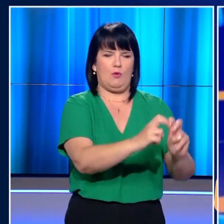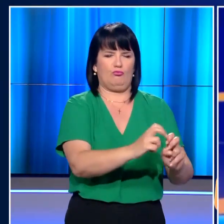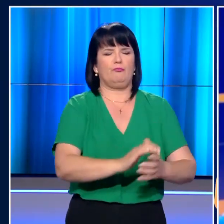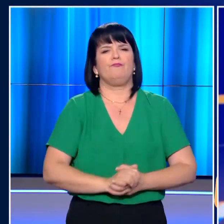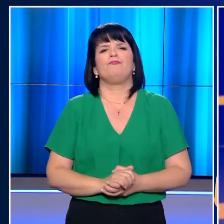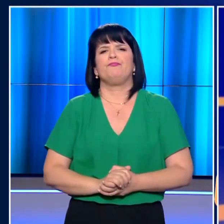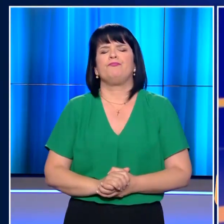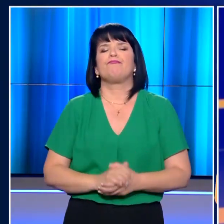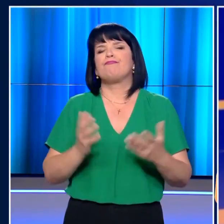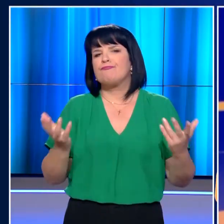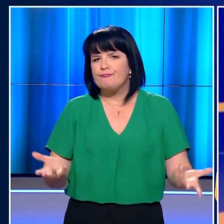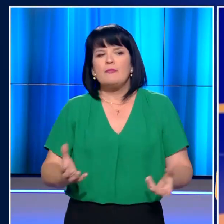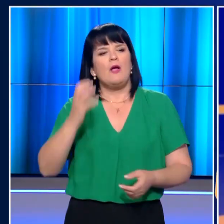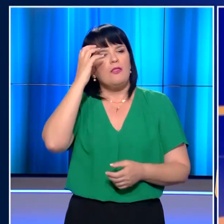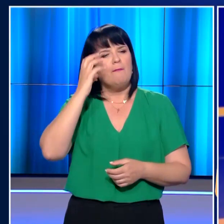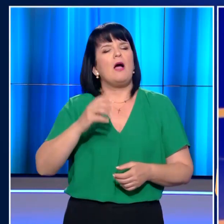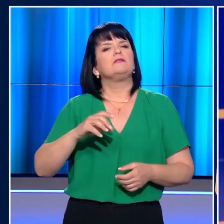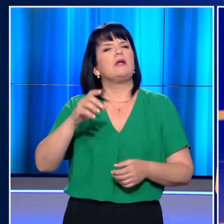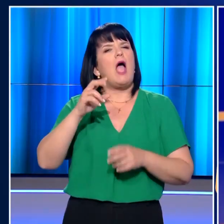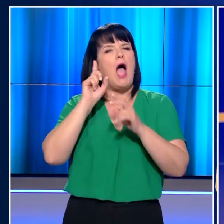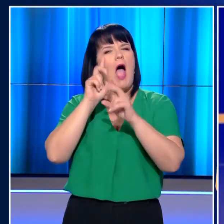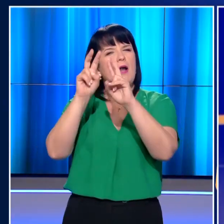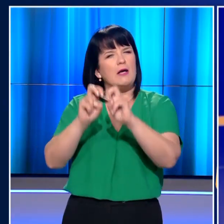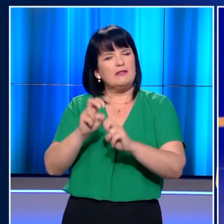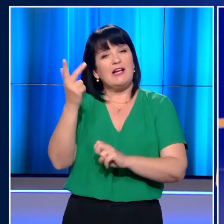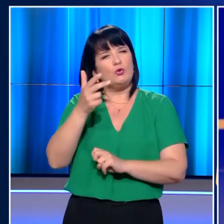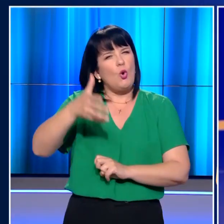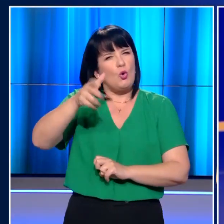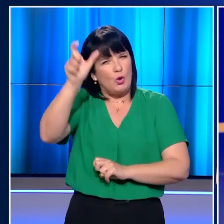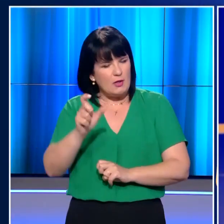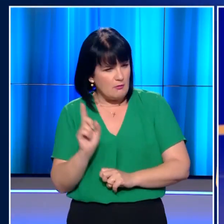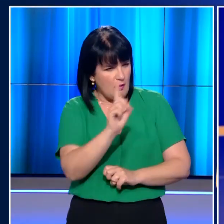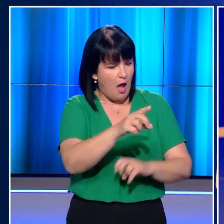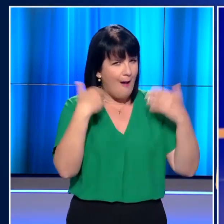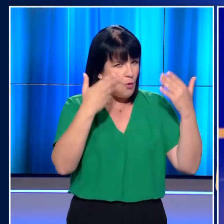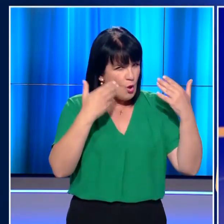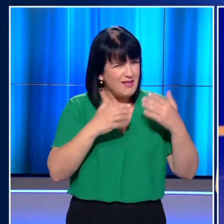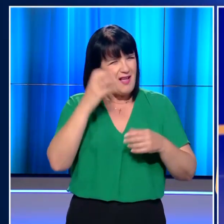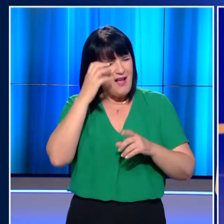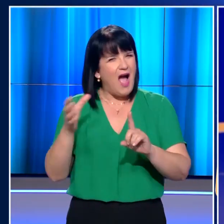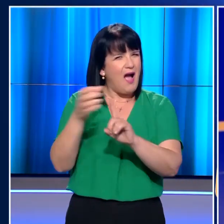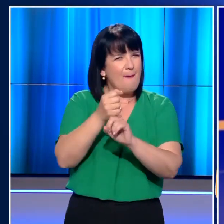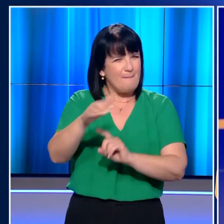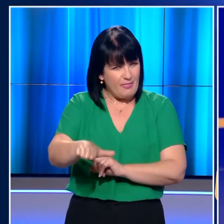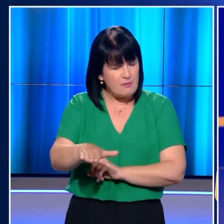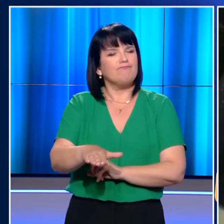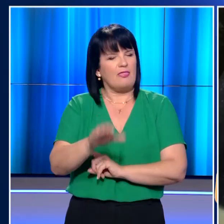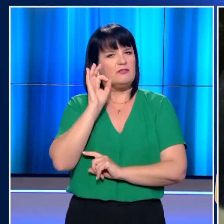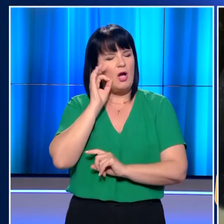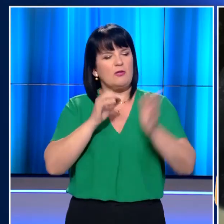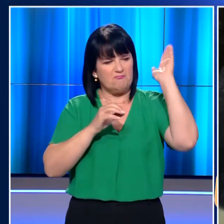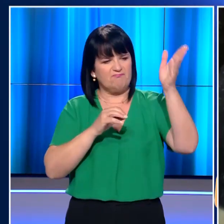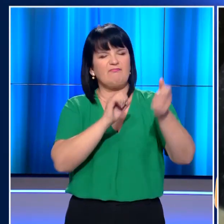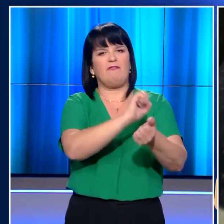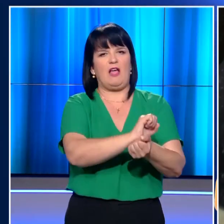Προσωρινά κρατούμενη κρίθηκε μετά την απολογία της στην Ανακρίτρια, η 33χρονη που κατηγορείται για την αρπαγή της ανήλικης στη Θεσσαλονίκη. Εις